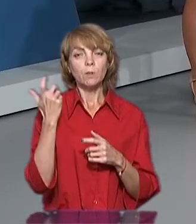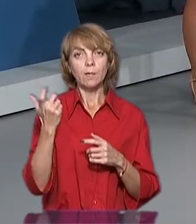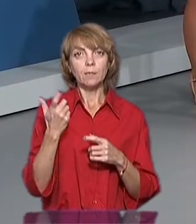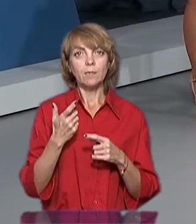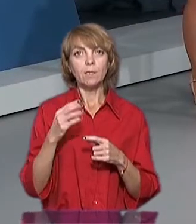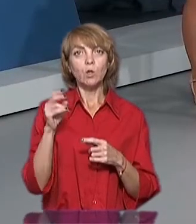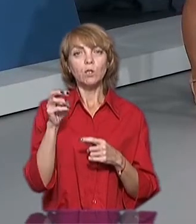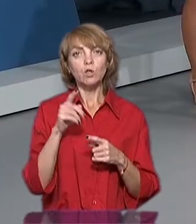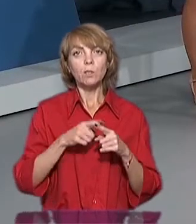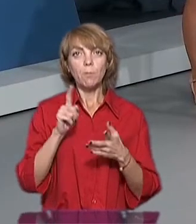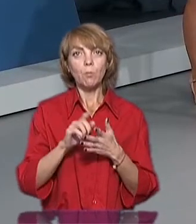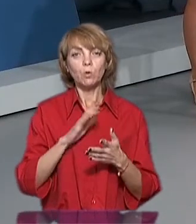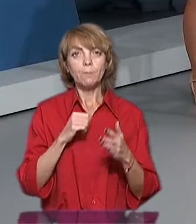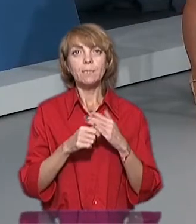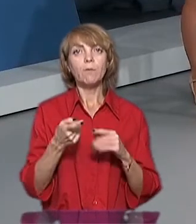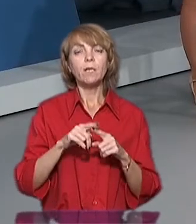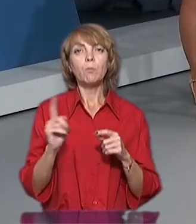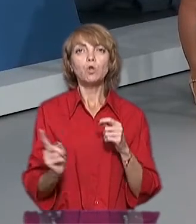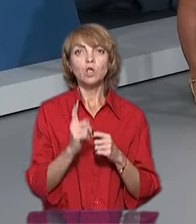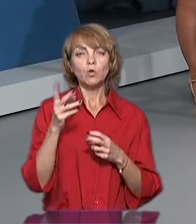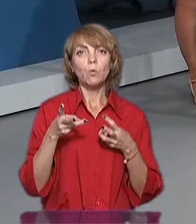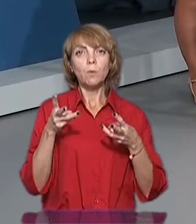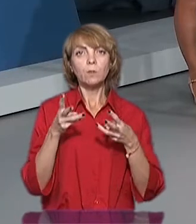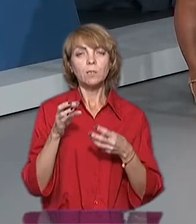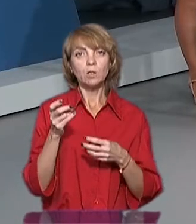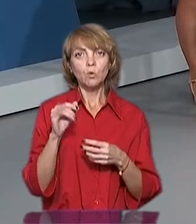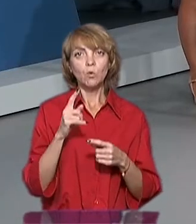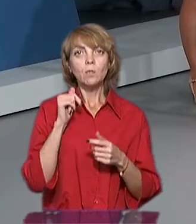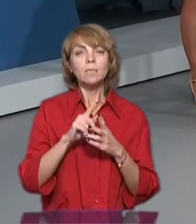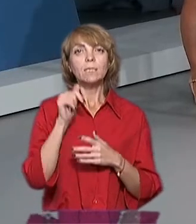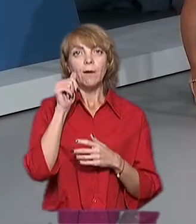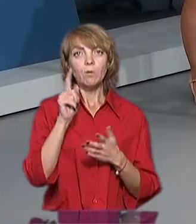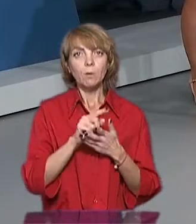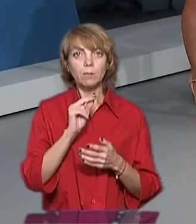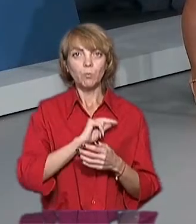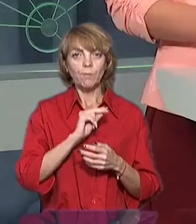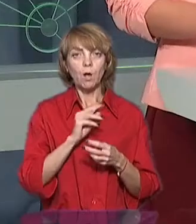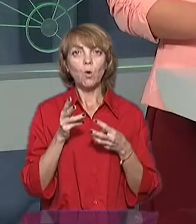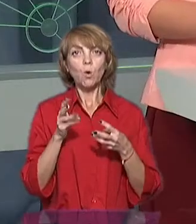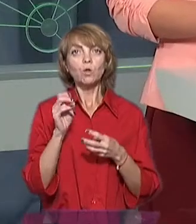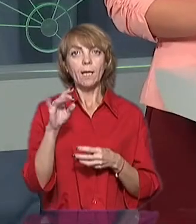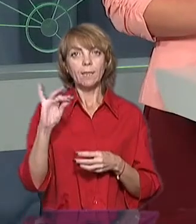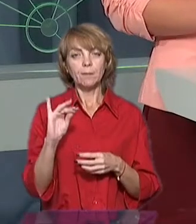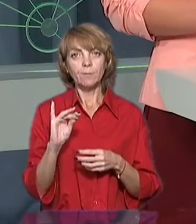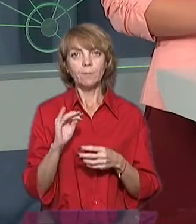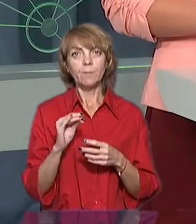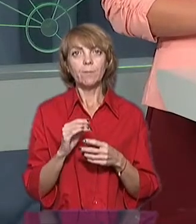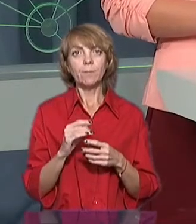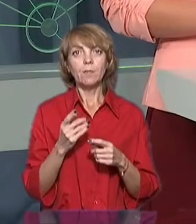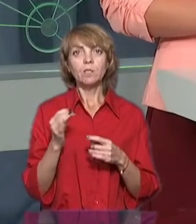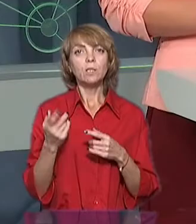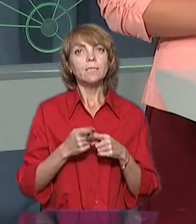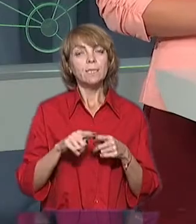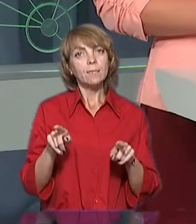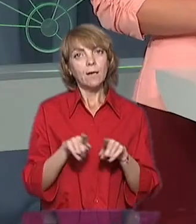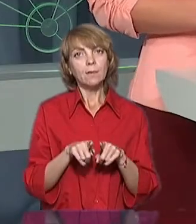теоретично це має бути підставою до початку опалювального сезону. Тобто завтра мали б запрацювати котельні. Сергій Володимирович, чи